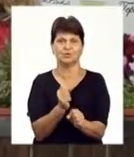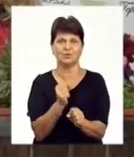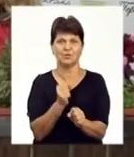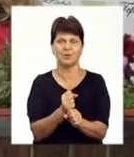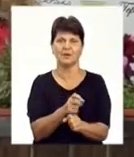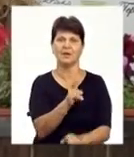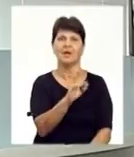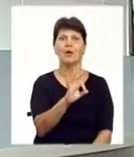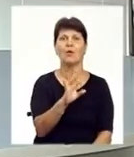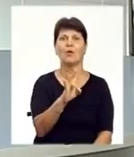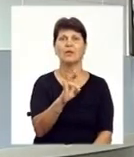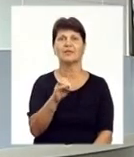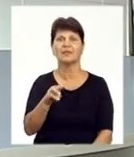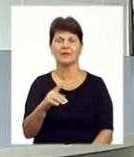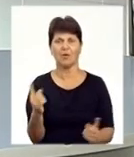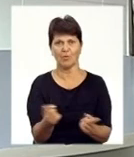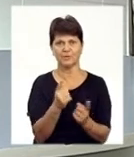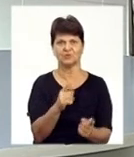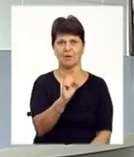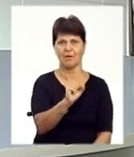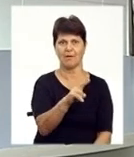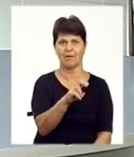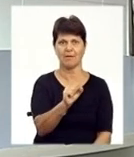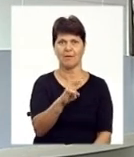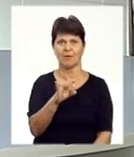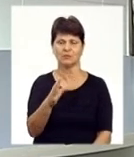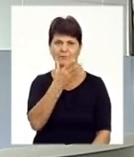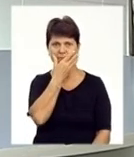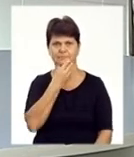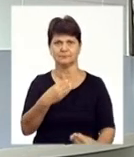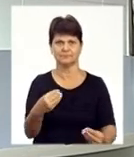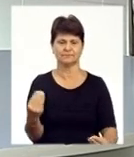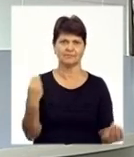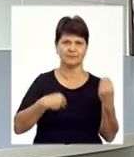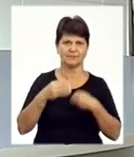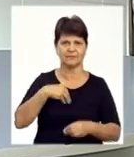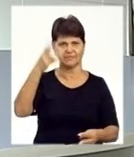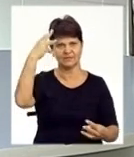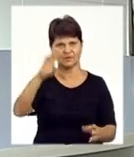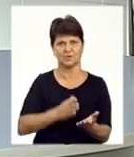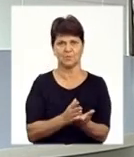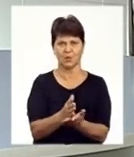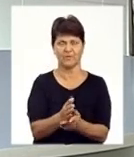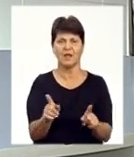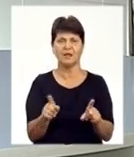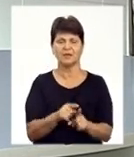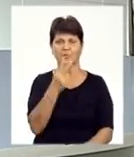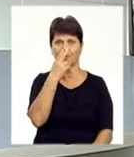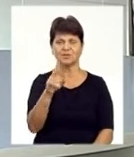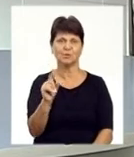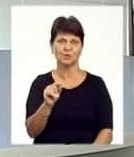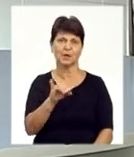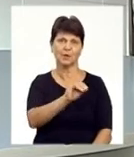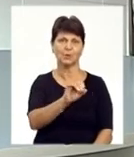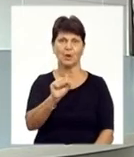контент та як зі звичайного акаунту зробити стильний фешн-профіль. І таким побачили понеділок кореспонденти